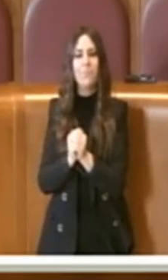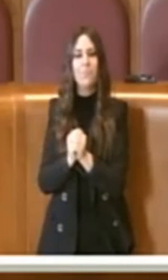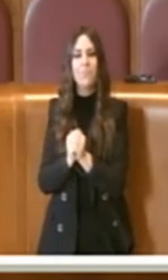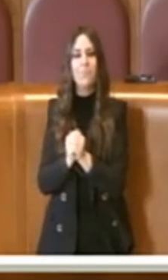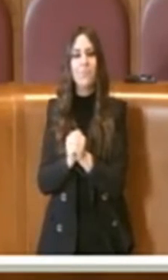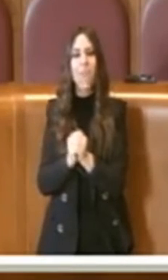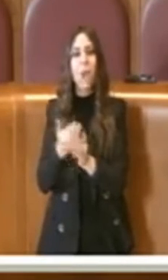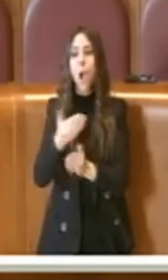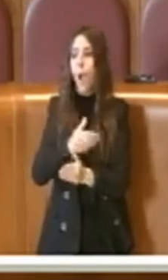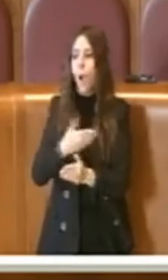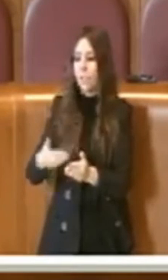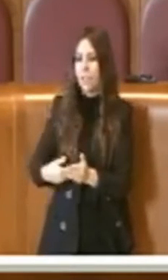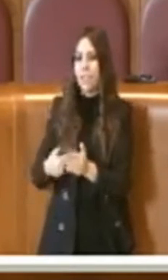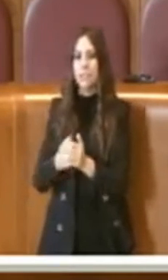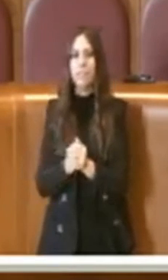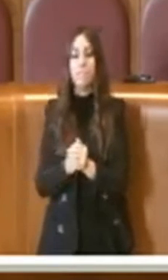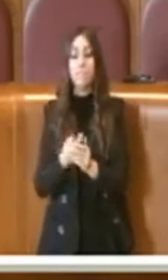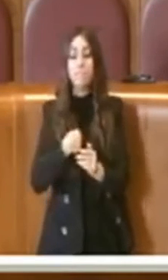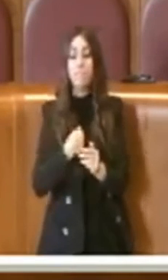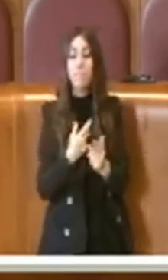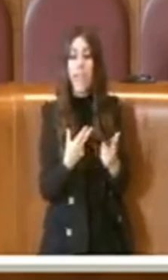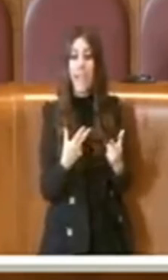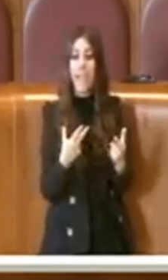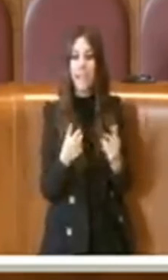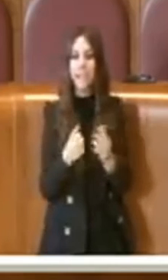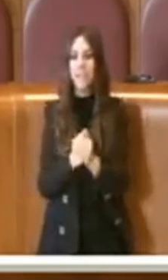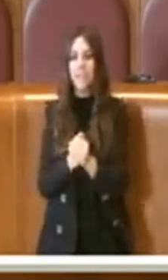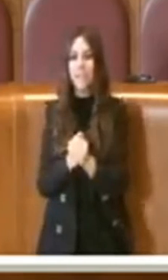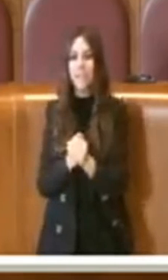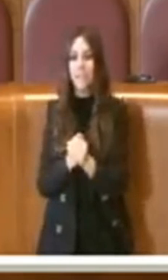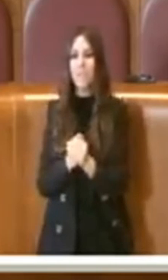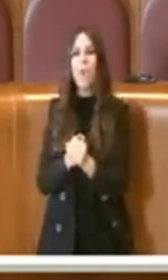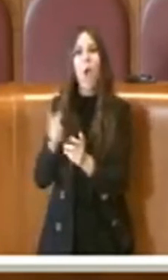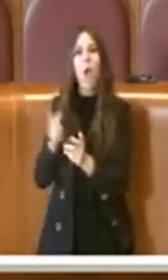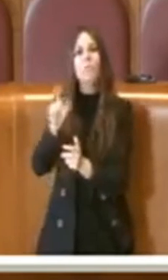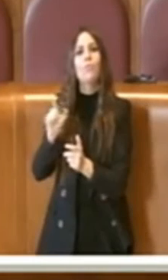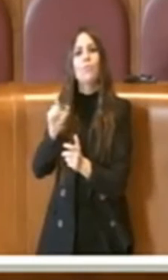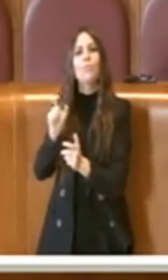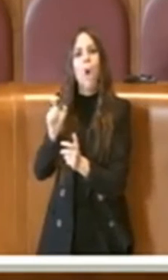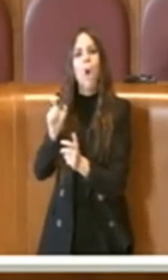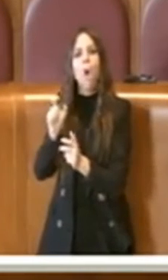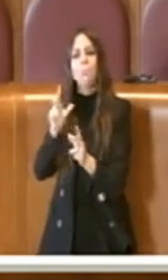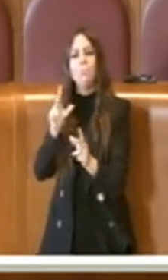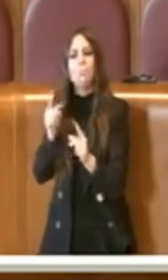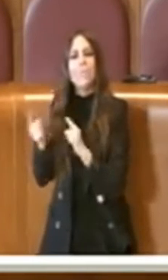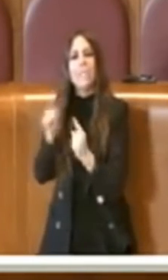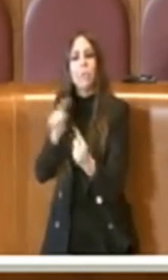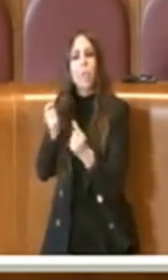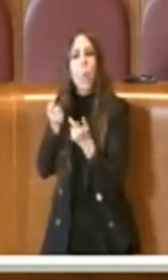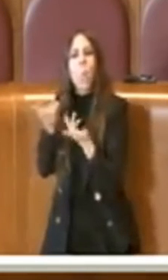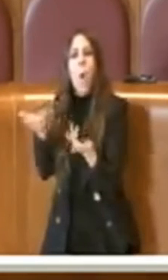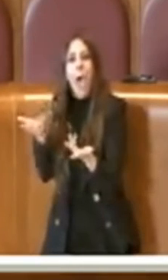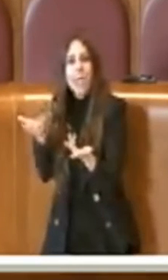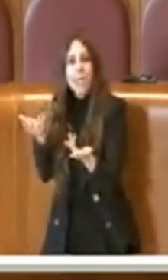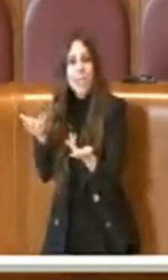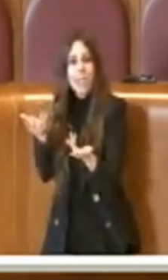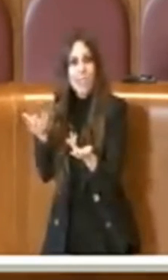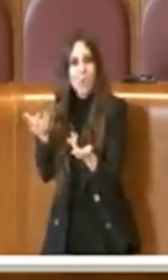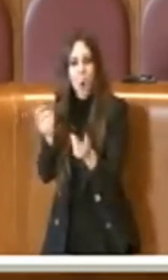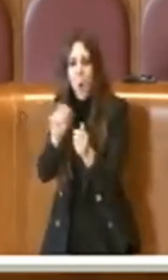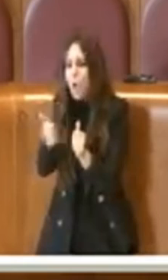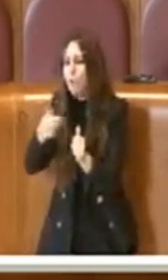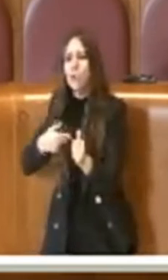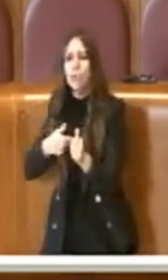Consiglieri, queste non sono le mie... Quanti giorni abbiamo parlato di questo bilancio? Ognuno ha avuto il suo spazio?